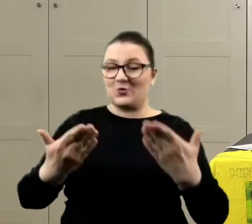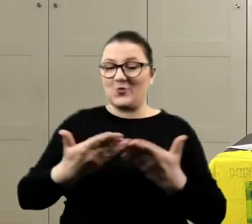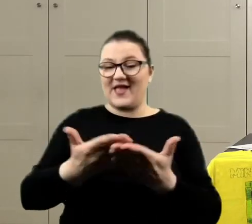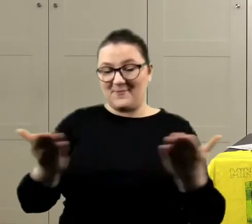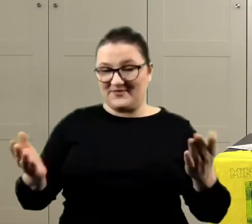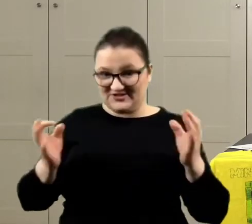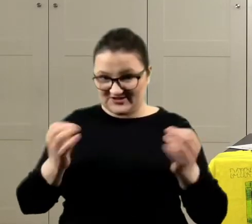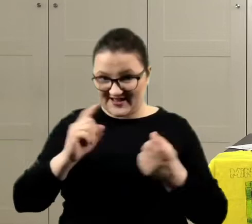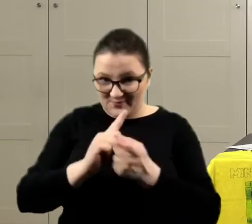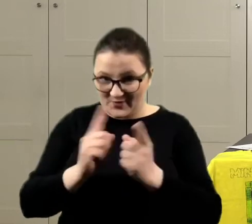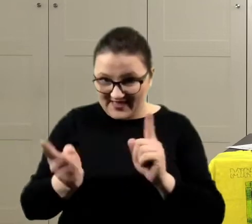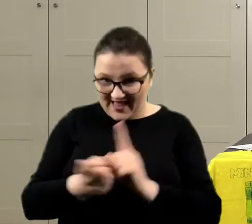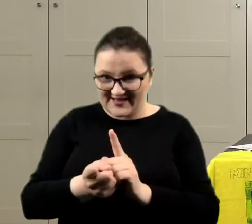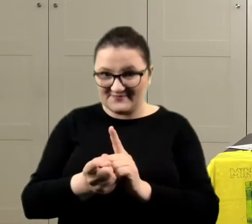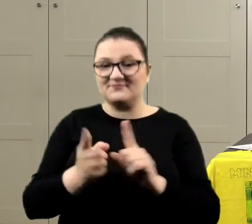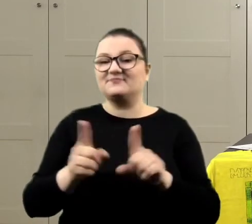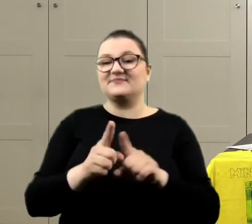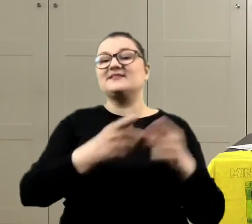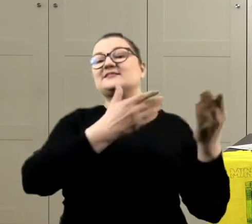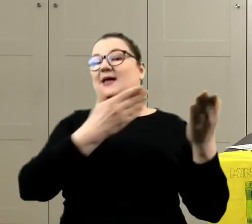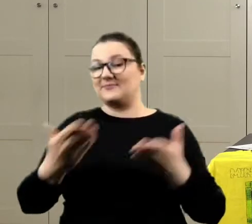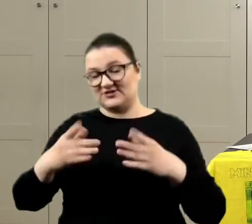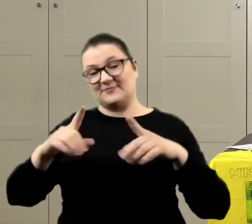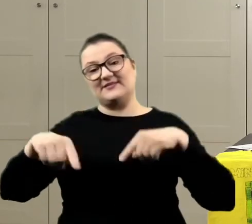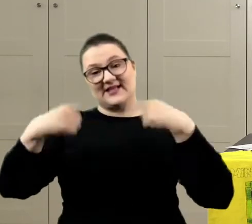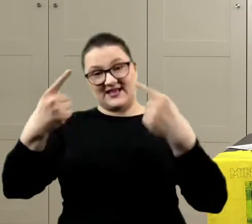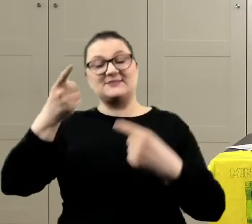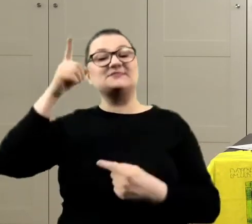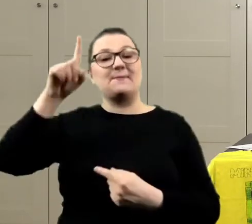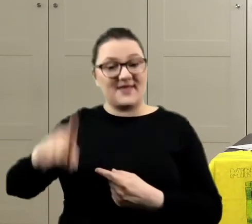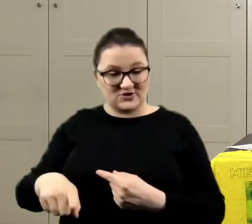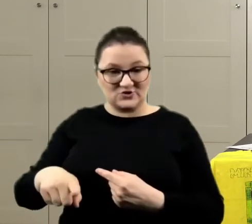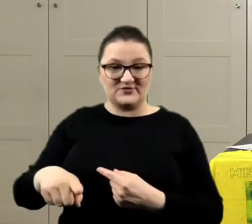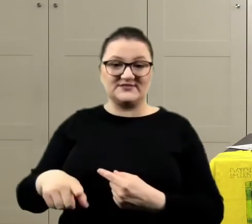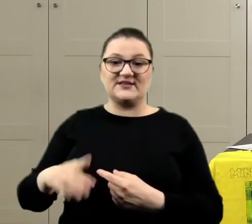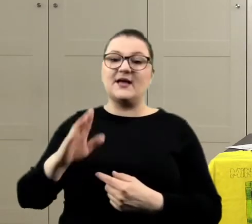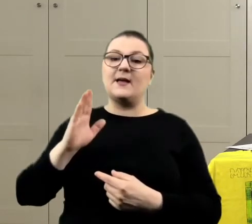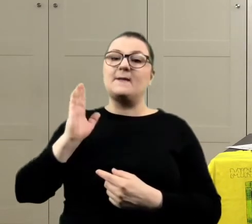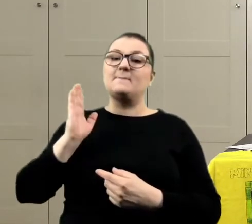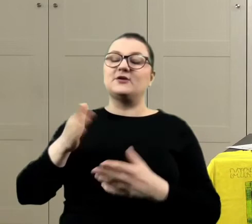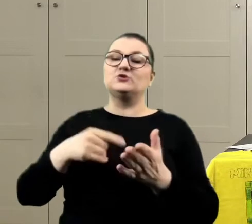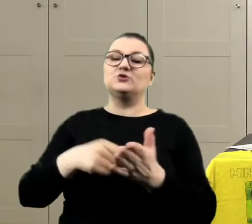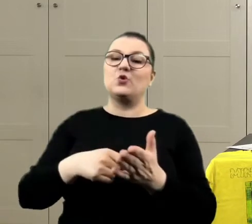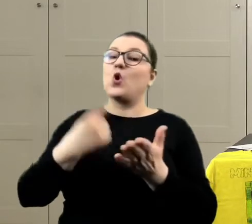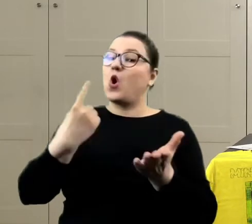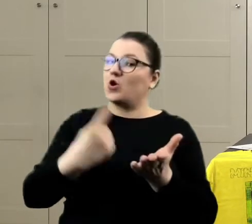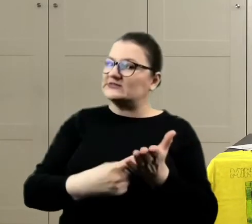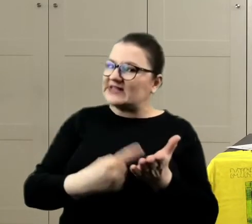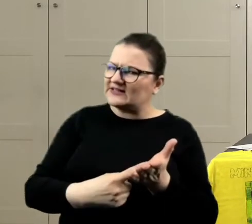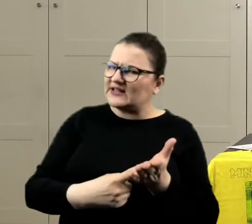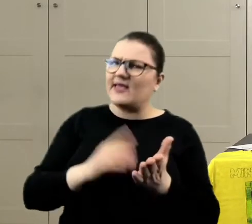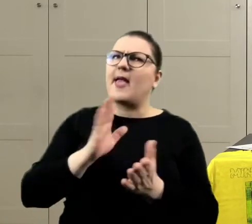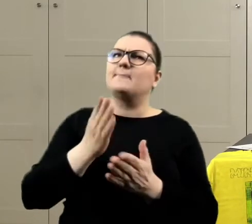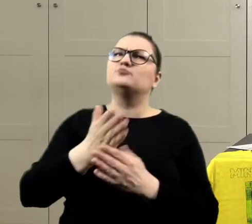dzisiejsze spotkanie. Zapraszamy Was na kolejne za miesiąc. Będzie to już ostatnie czy nie? Nie,